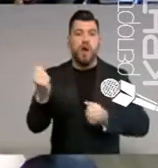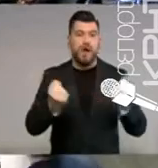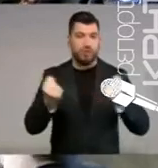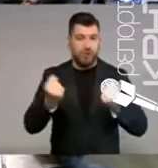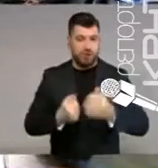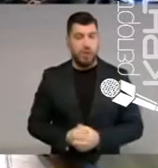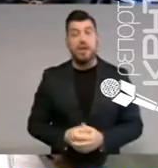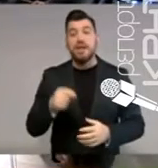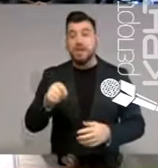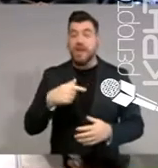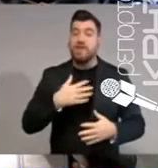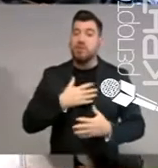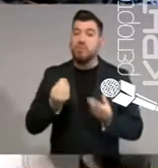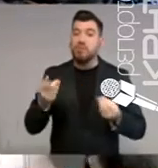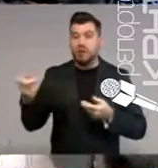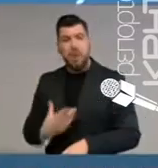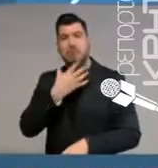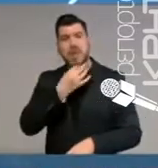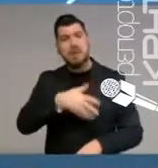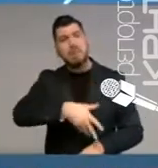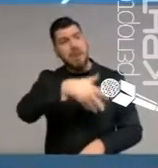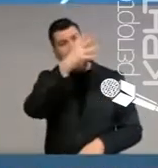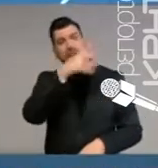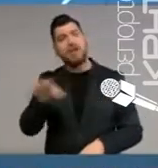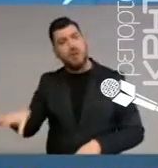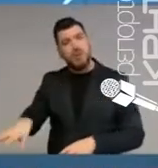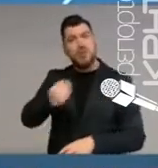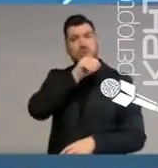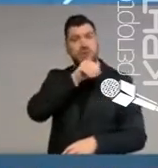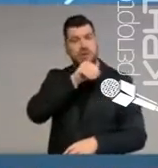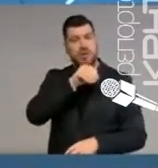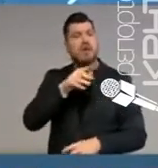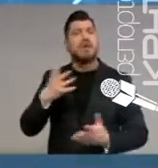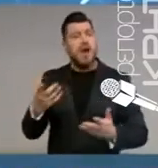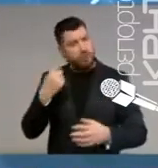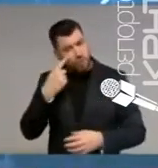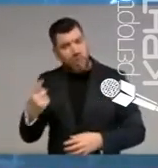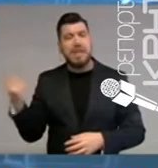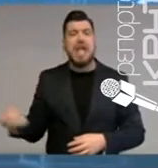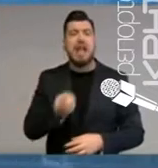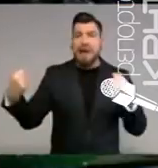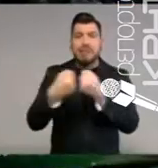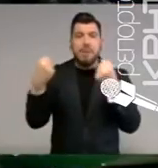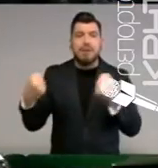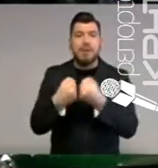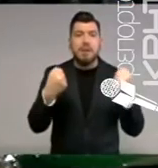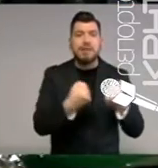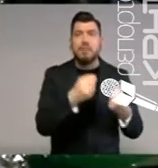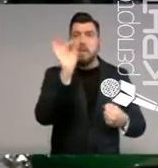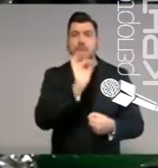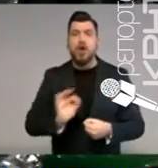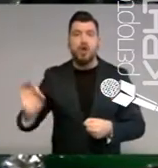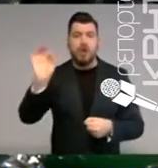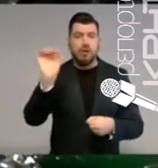Αναφορά στην Κρήτη και τους αιματοβαμμένους δρόμους της έκανε ο Πρωθυπουργός αλλά και ο Υφυπουργός Υποδομών και Μεταφορών Γιάννης Κεφαλογιάννης κατά την